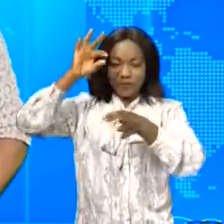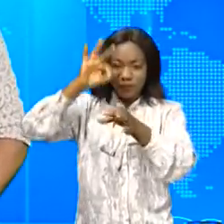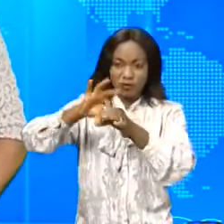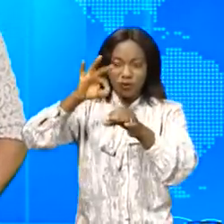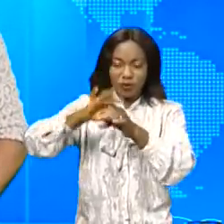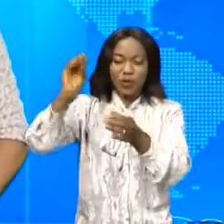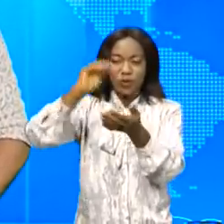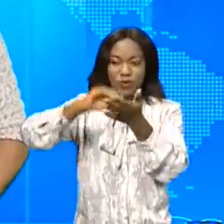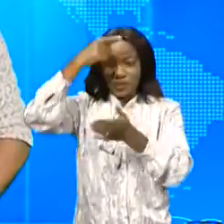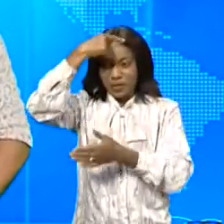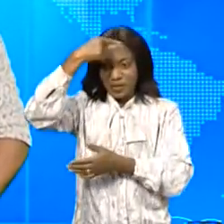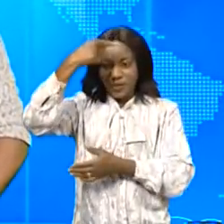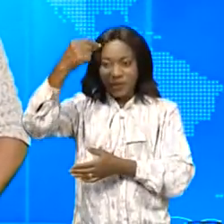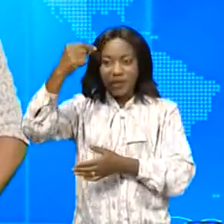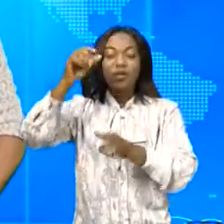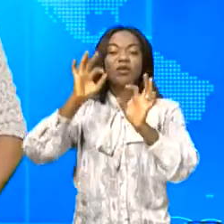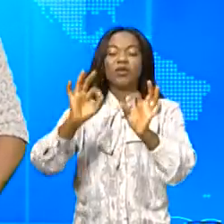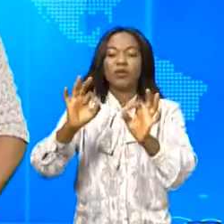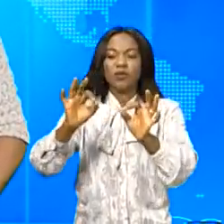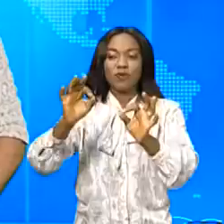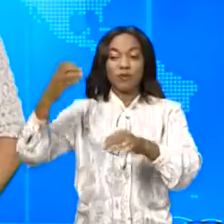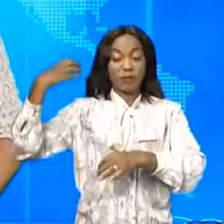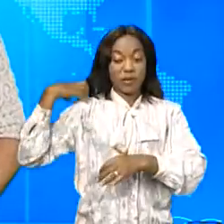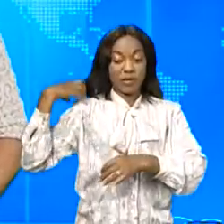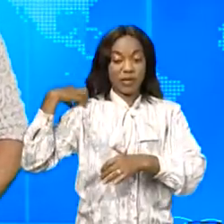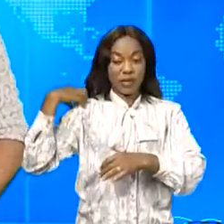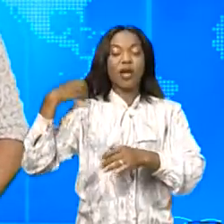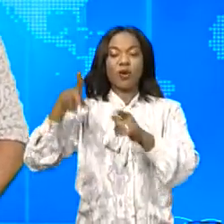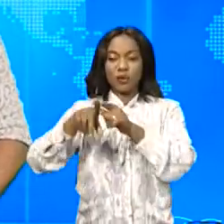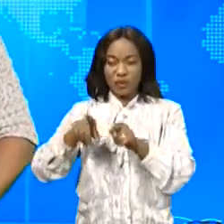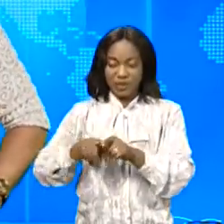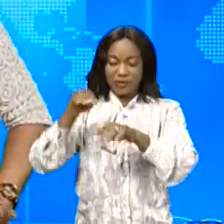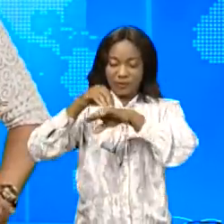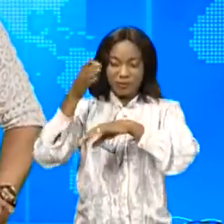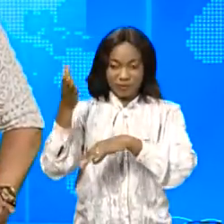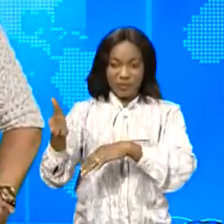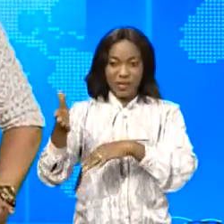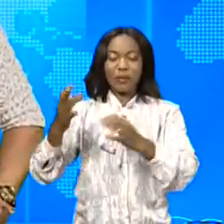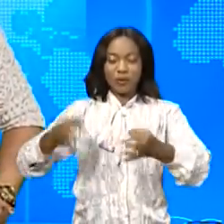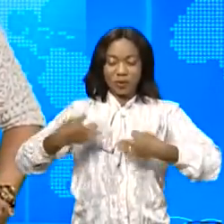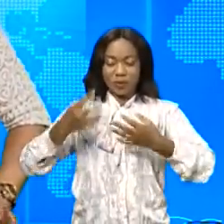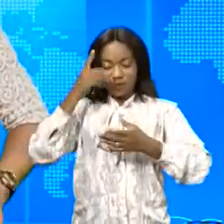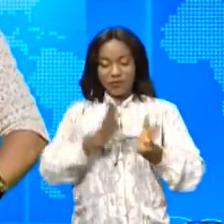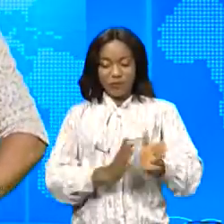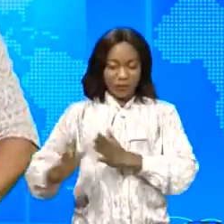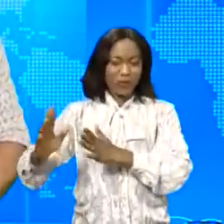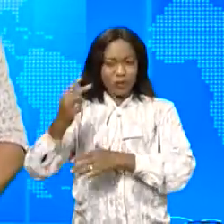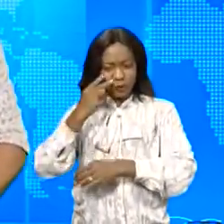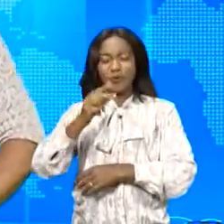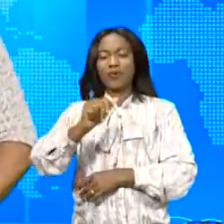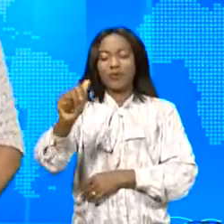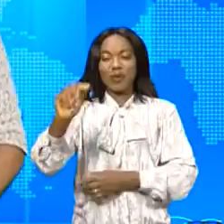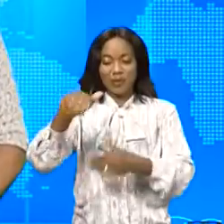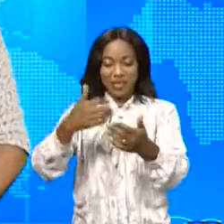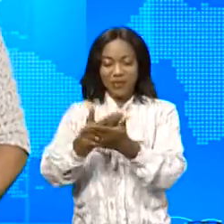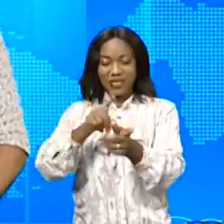Sassou Nguesso, pour un nouveau mandat et cette capitale vit l'ambiance des préparatifs avec l